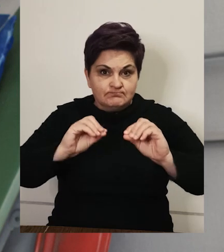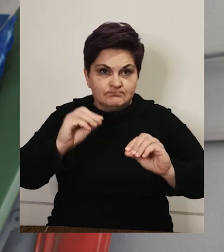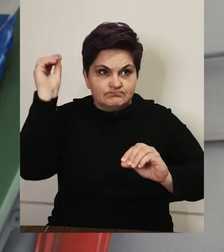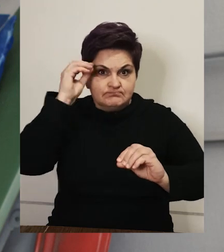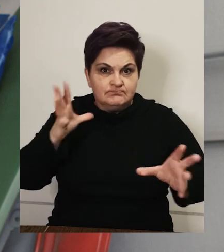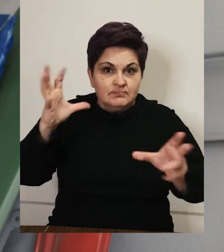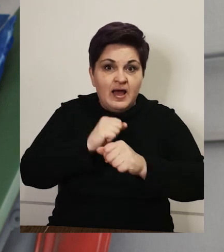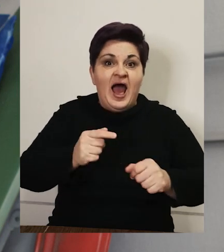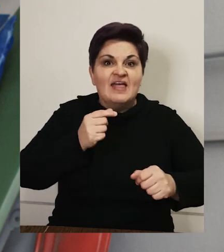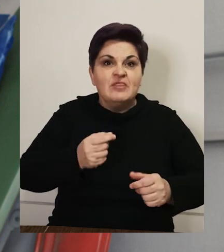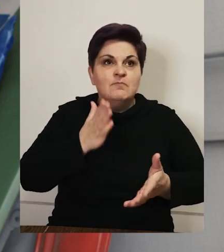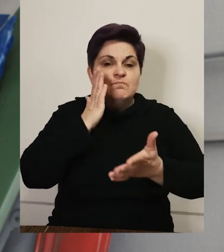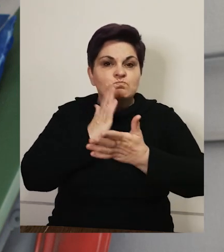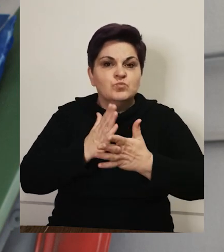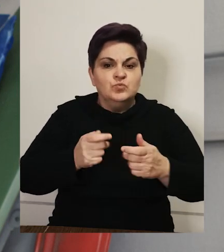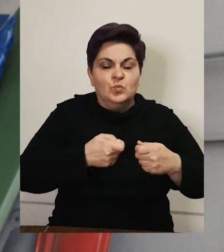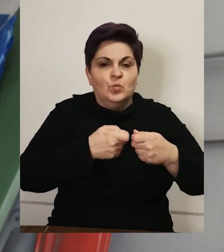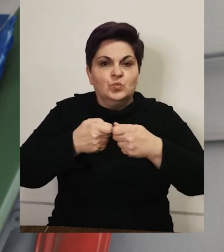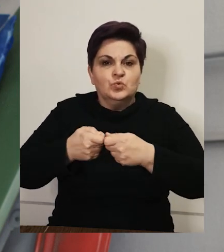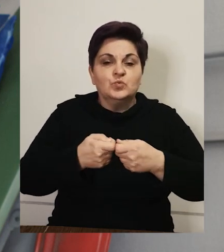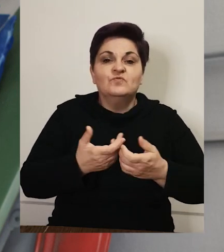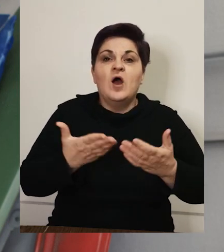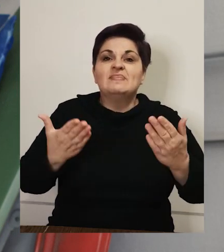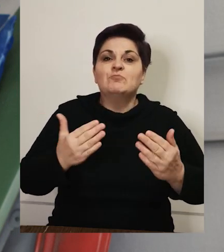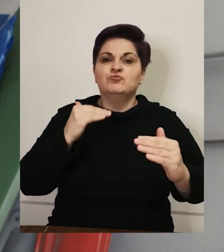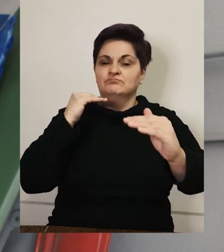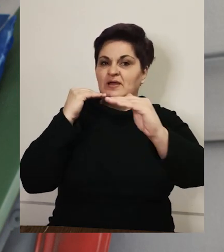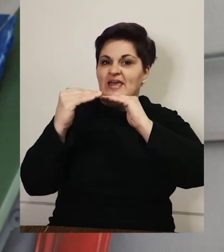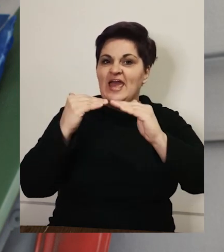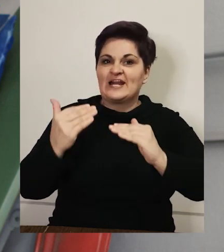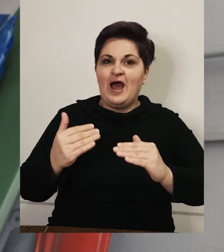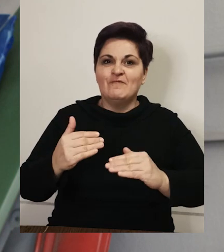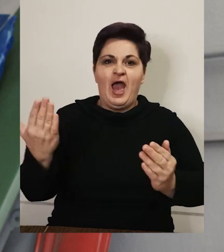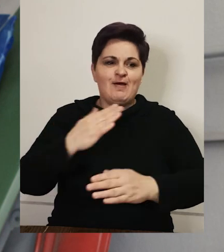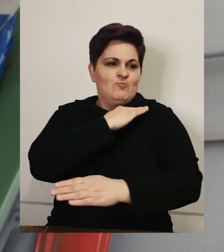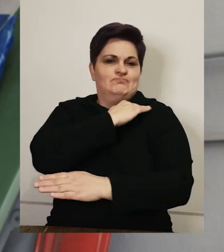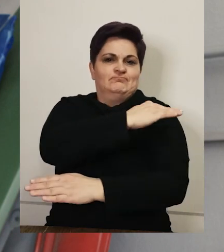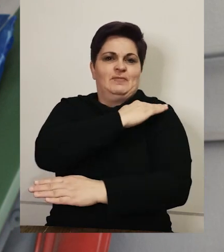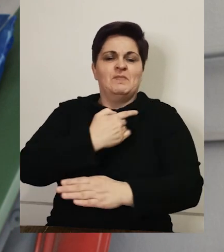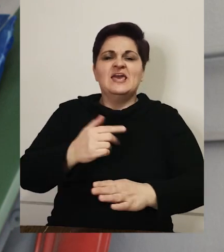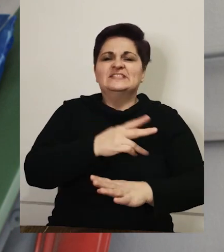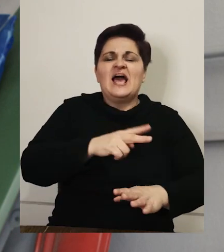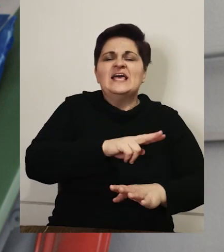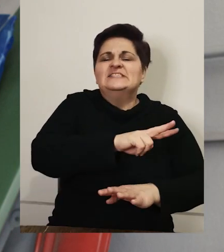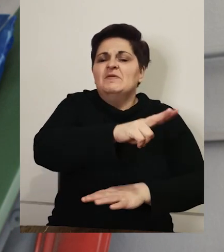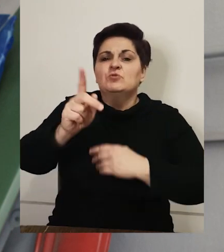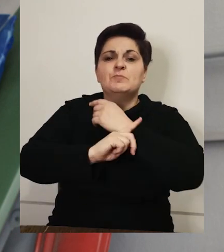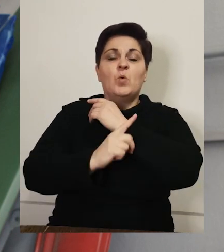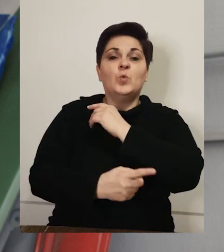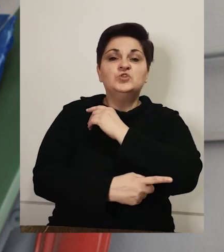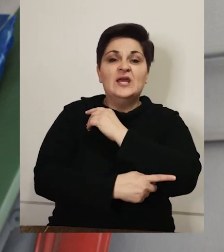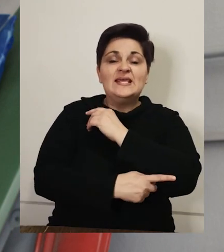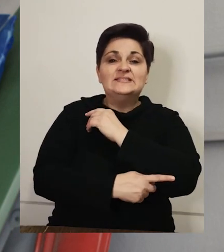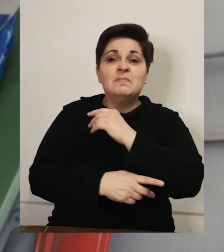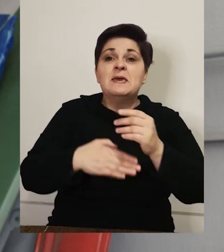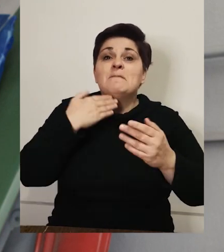jer mi njih osposobljavamo da se afirmišu u društvu tako da budu ravnopravni rame uz rame sa